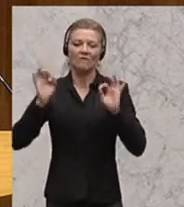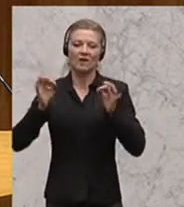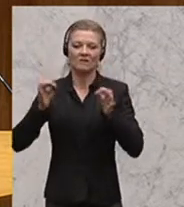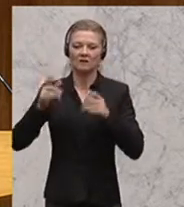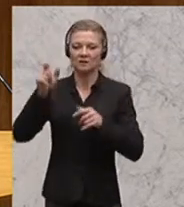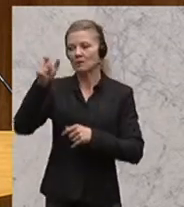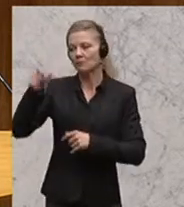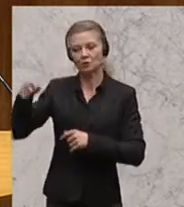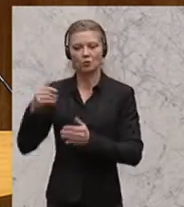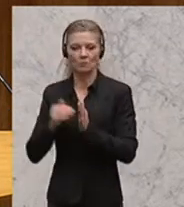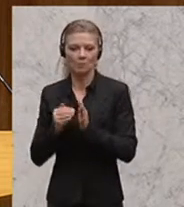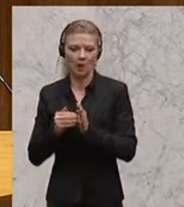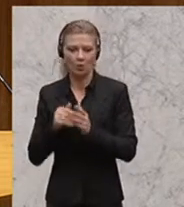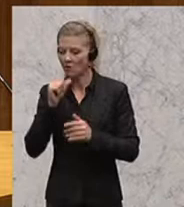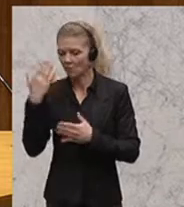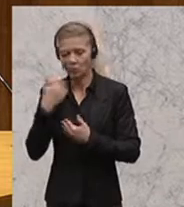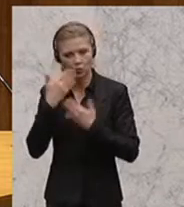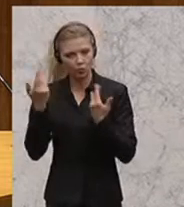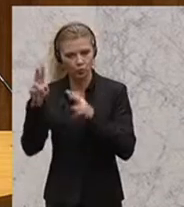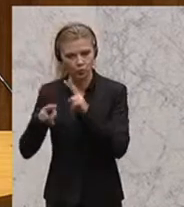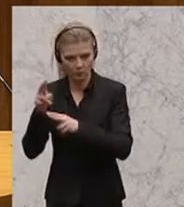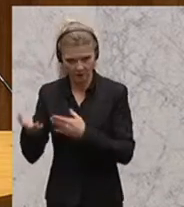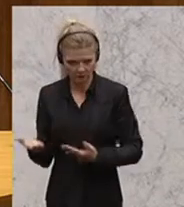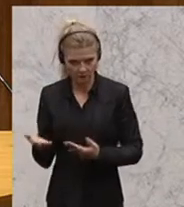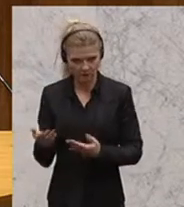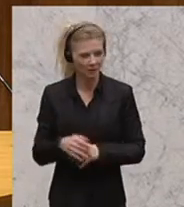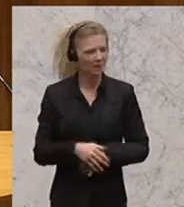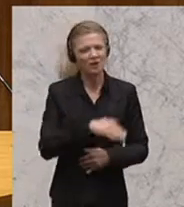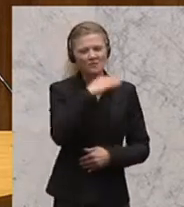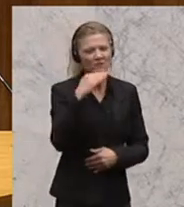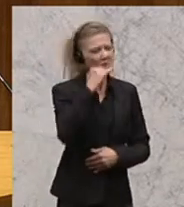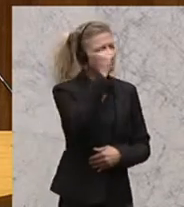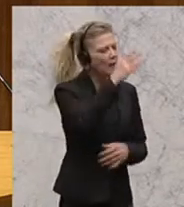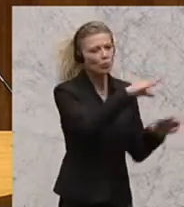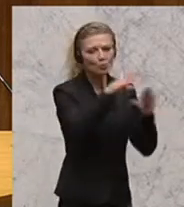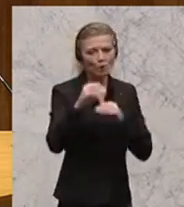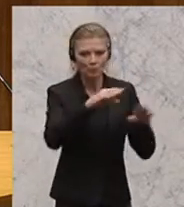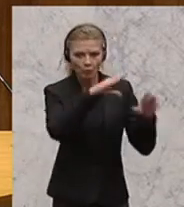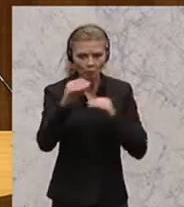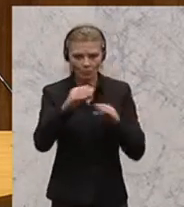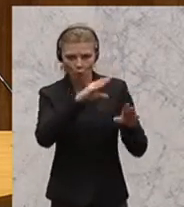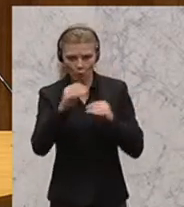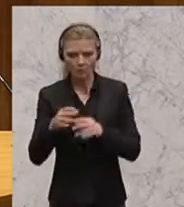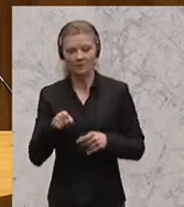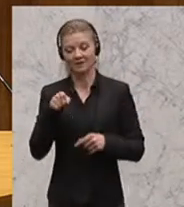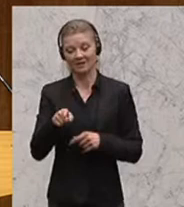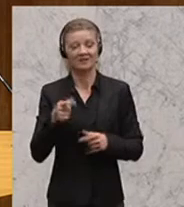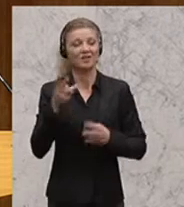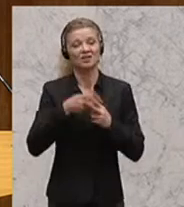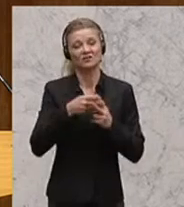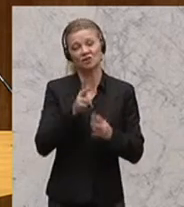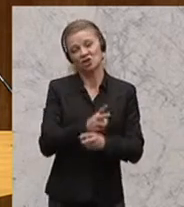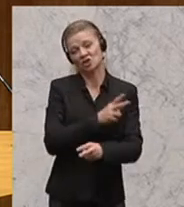gekümmert. Die Übernahme hunderter Beamten aus anderen Ressorts ist für den Bereich des zwischenstaatlichen Steuerwettbewerbs